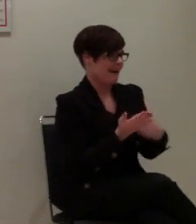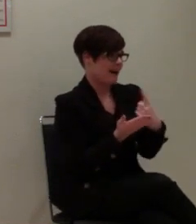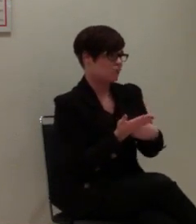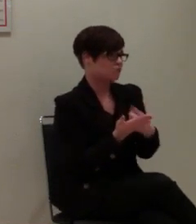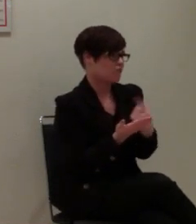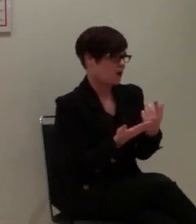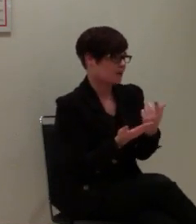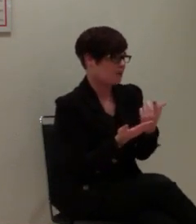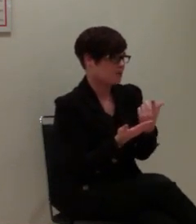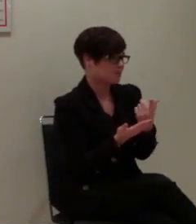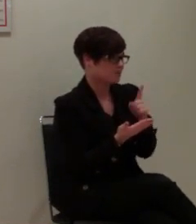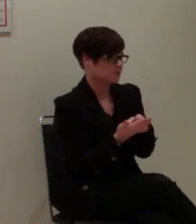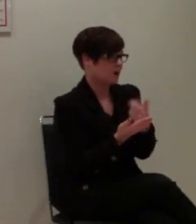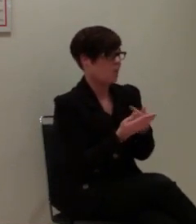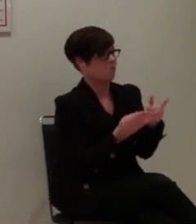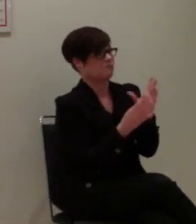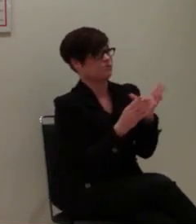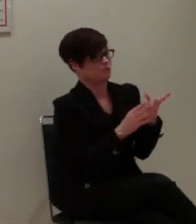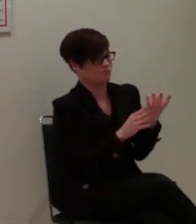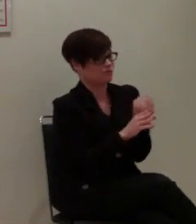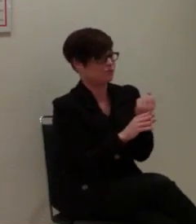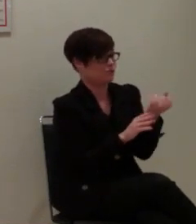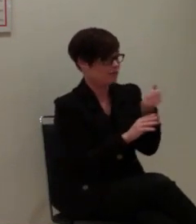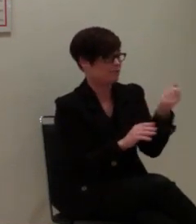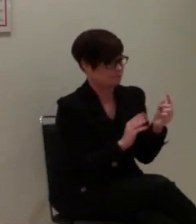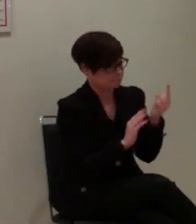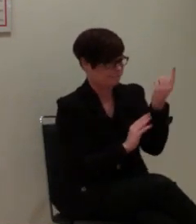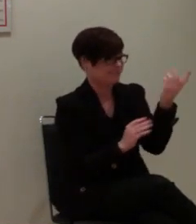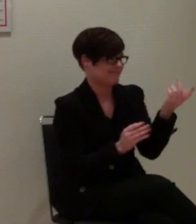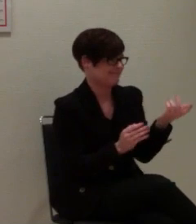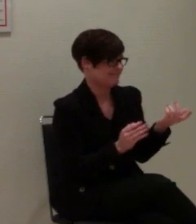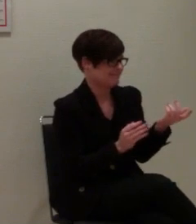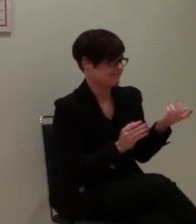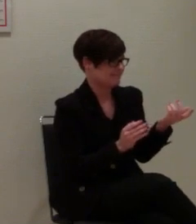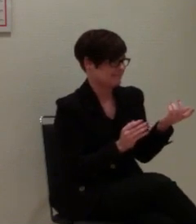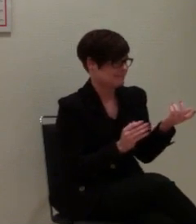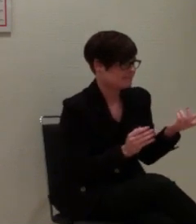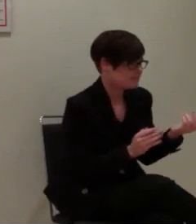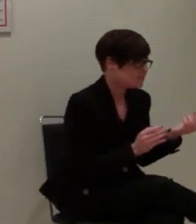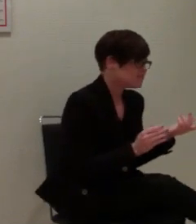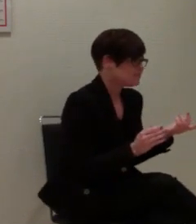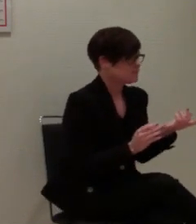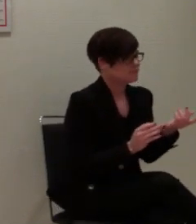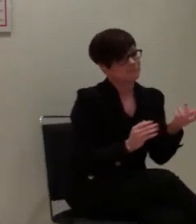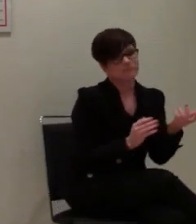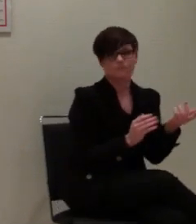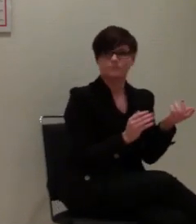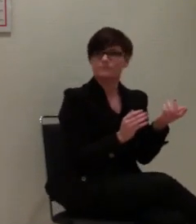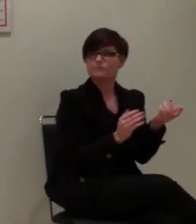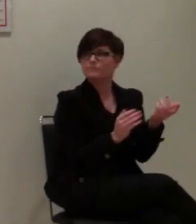meistern, um die Notruf-SMS